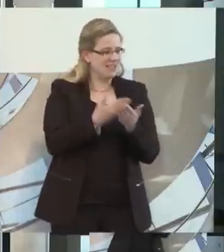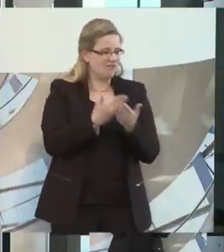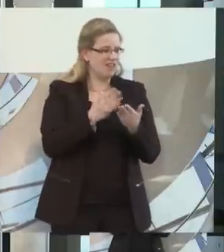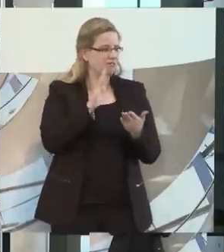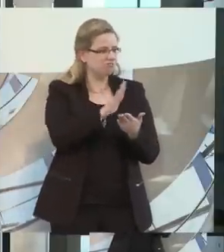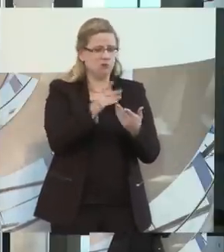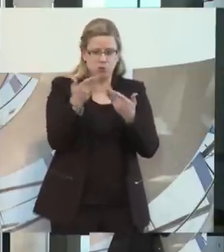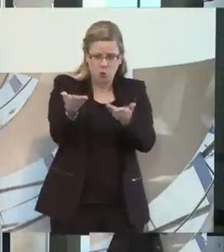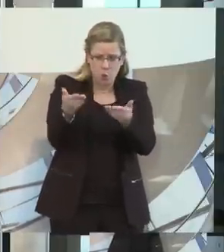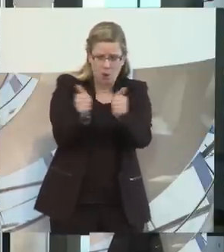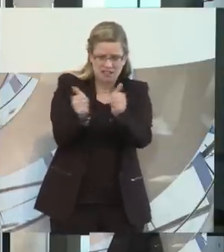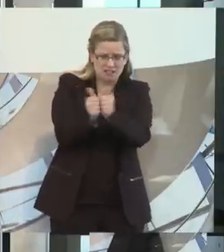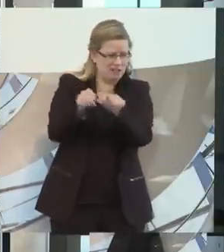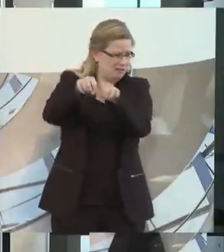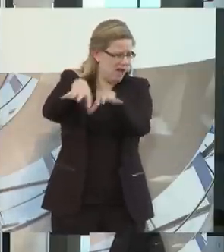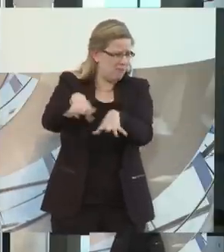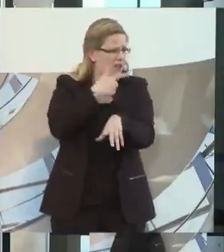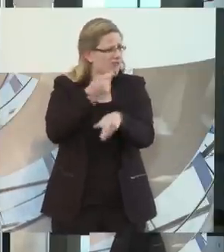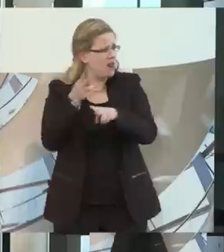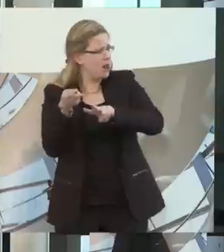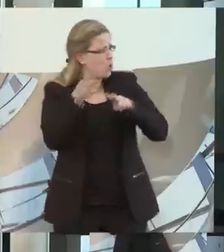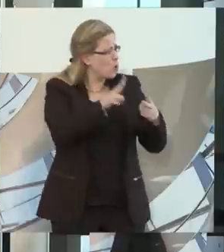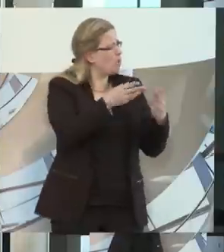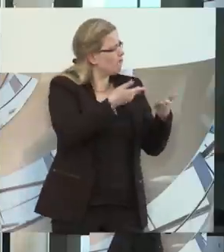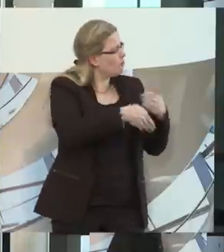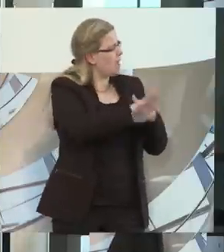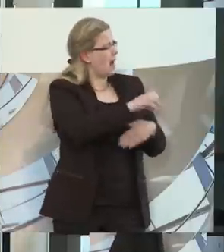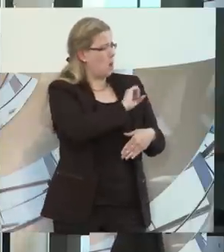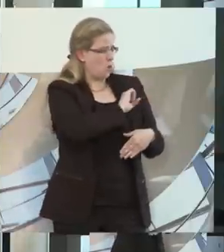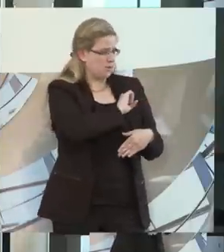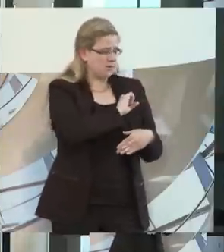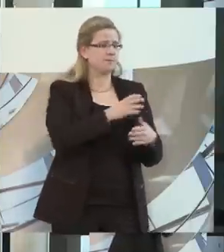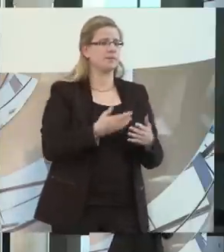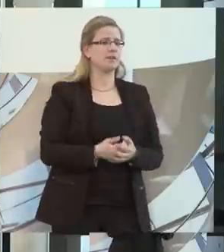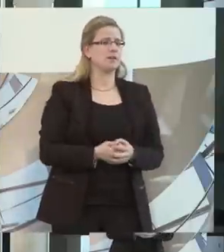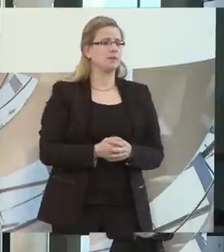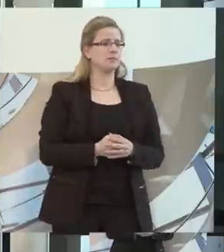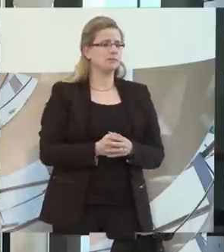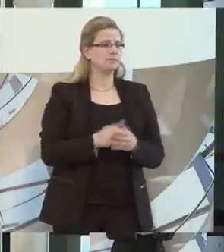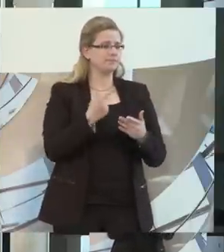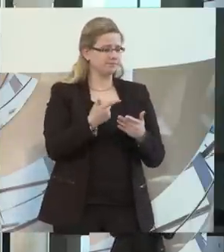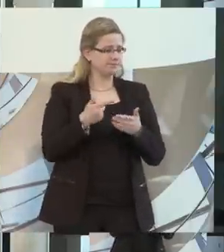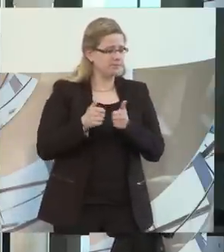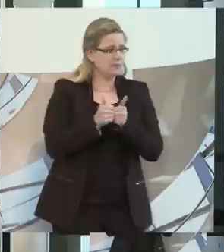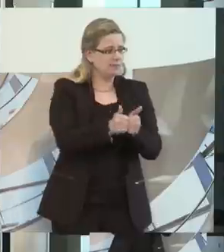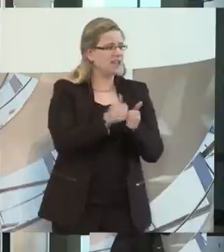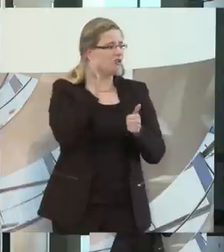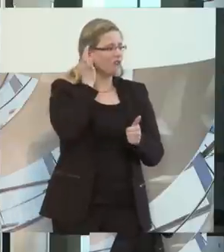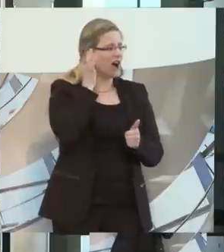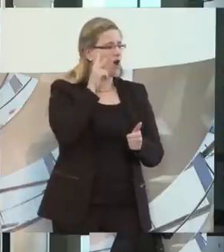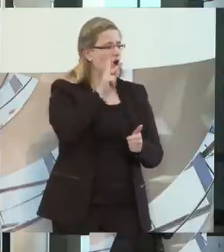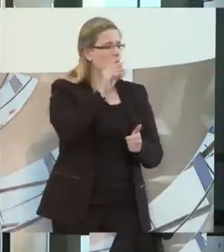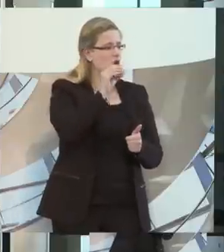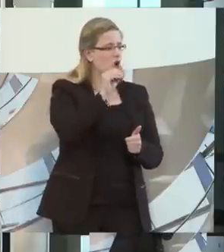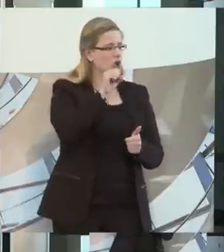Perspektiven suchen. Das Eigentliche, was ich sagen wollte, ich bin in Begleitung von Frau Kosolowski hier, das ist unsere